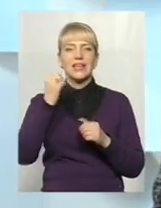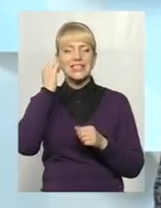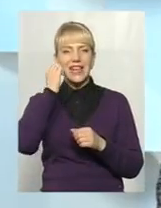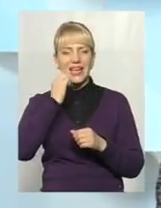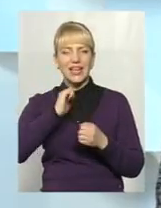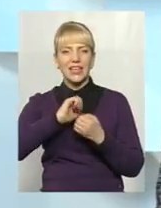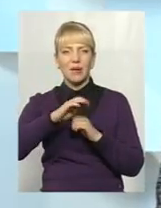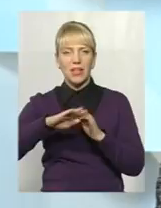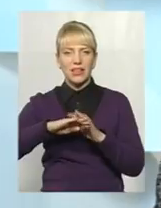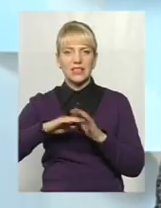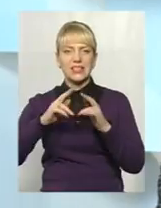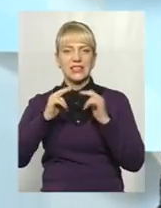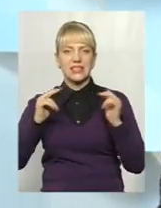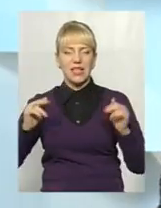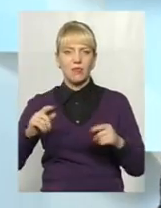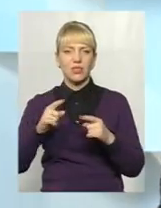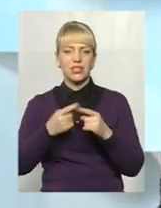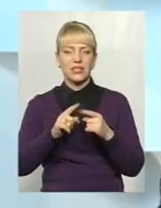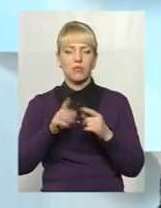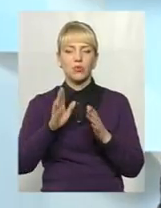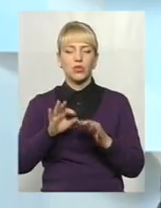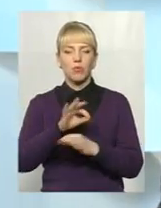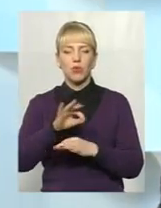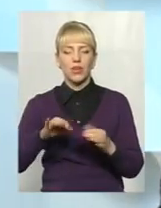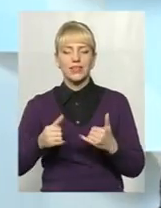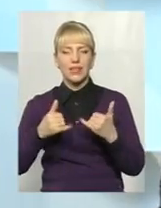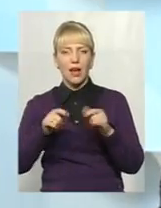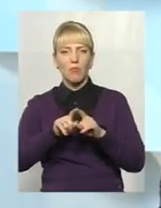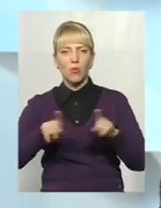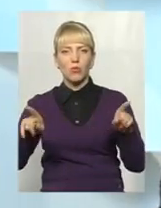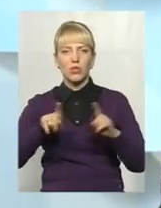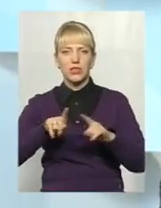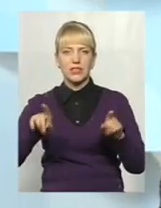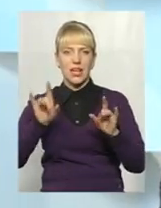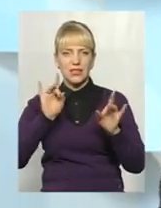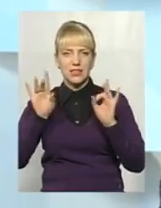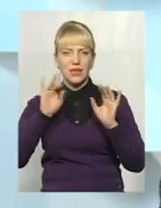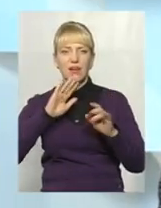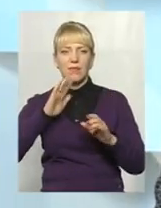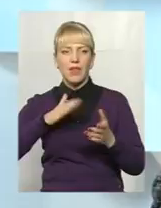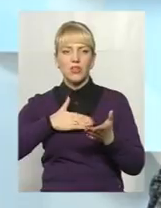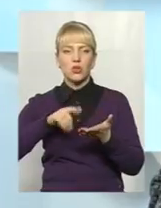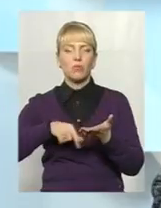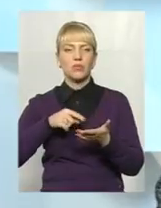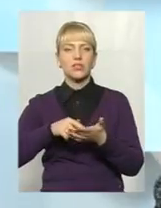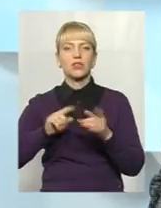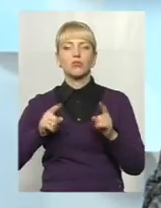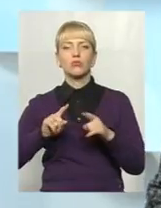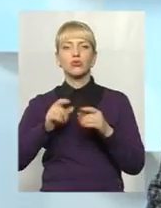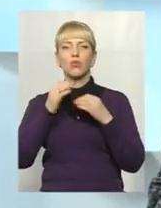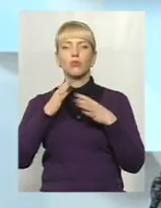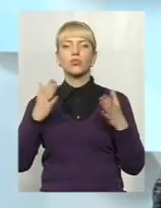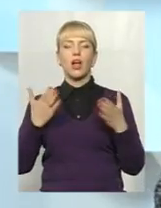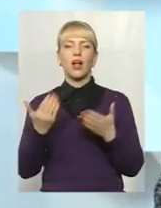І це буде такий, я думаю, знову ж таки, проект для популяризації нашого міста. Тому що будь-яка